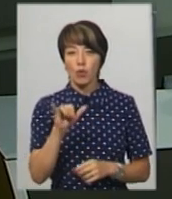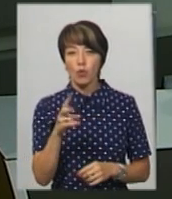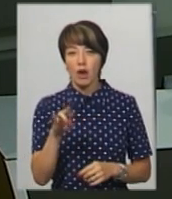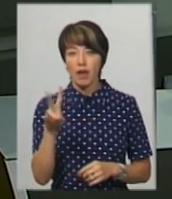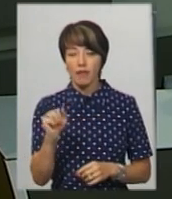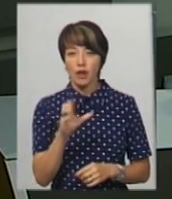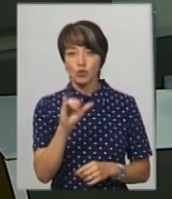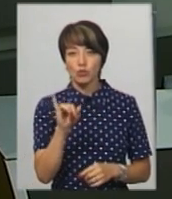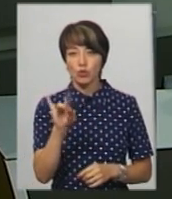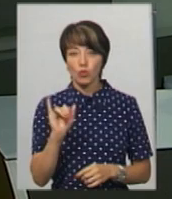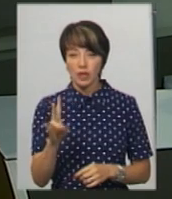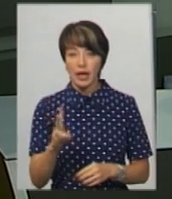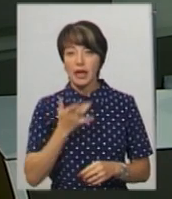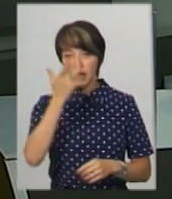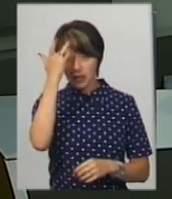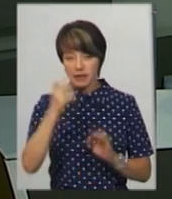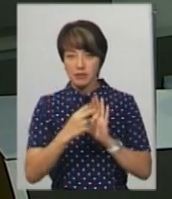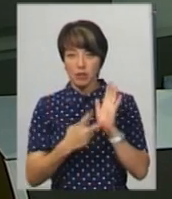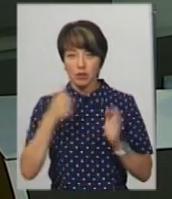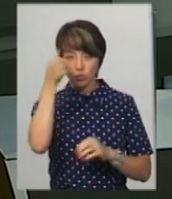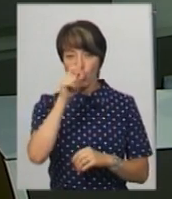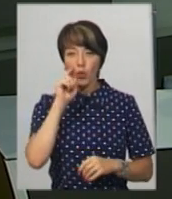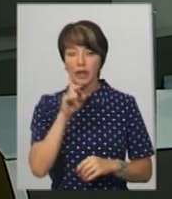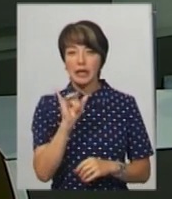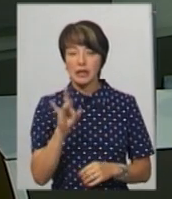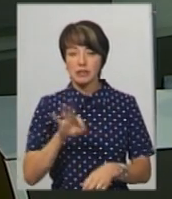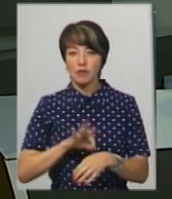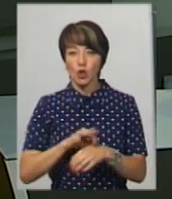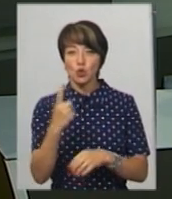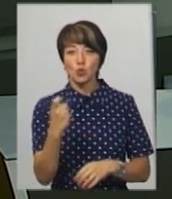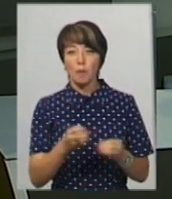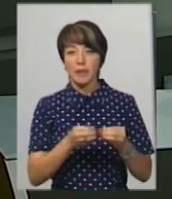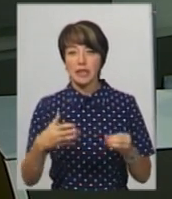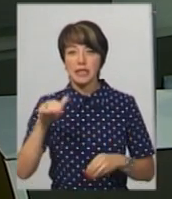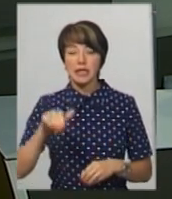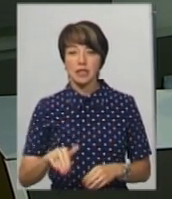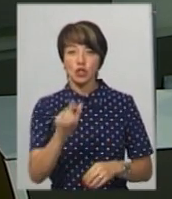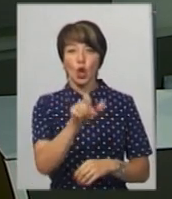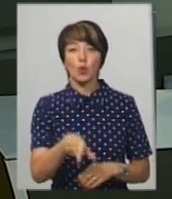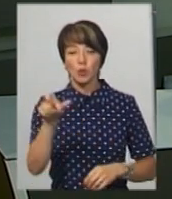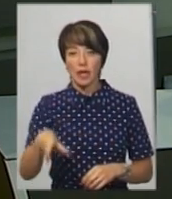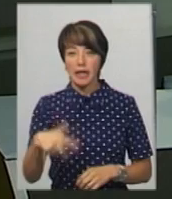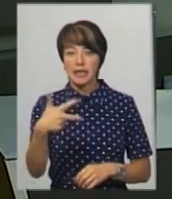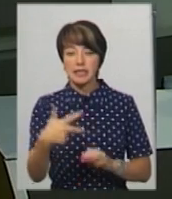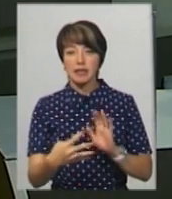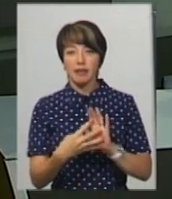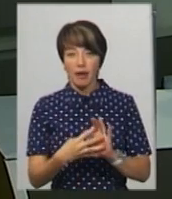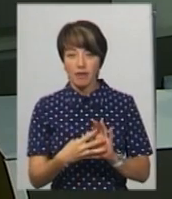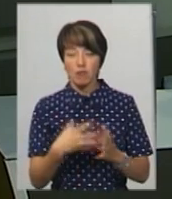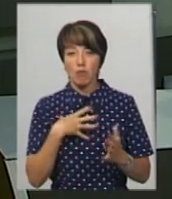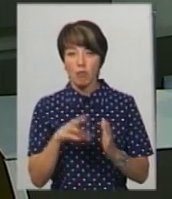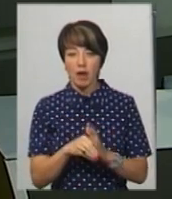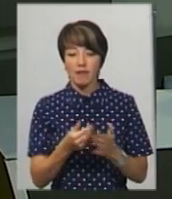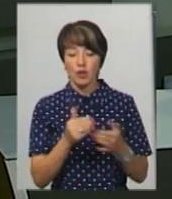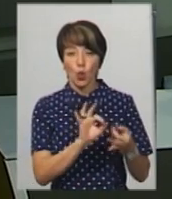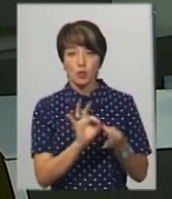від літа 2017 року в Україні на Кір захворіло близько 115 тисяч людей. 39 з них померли